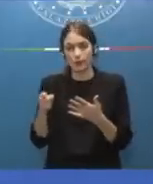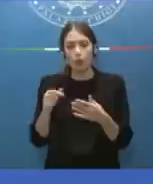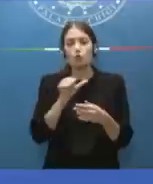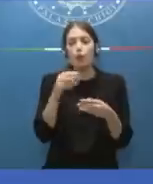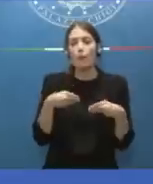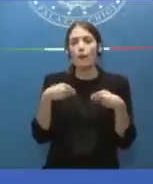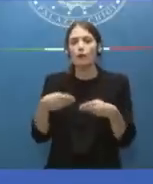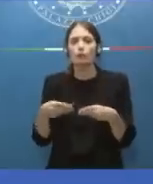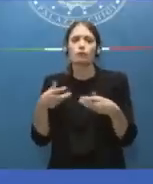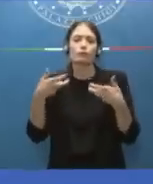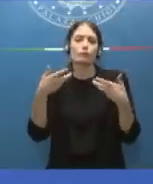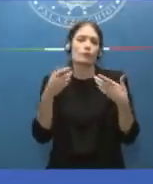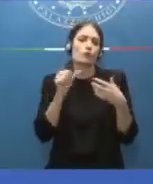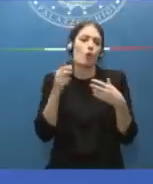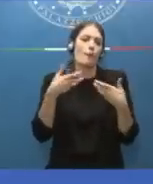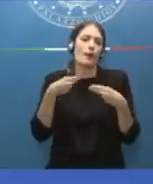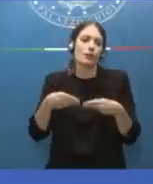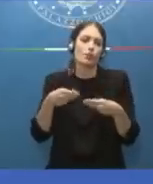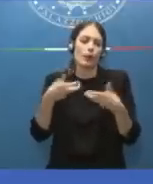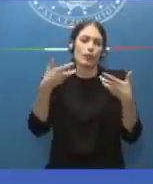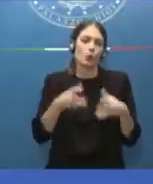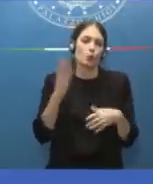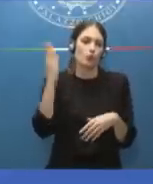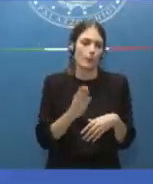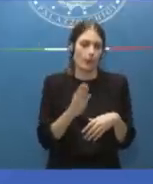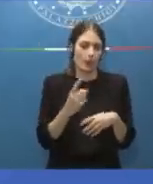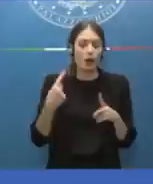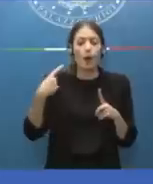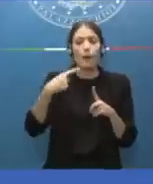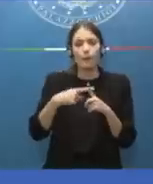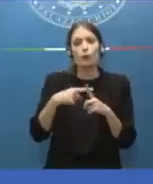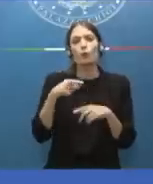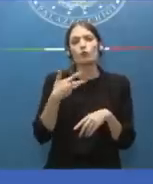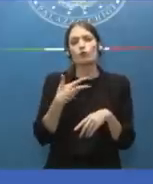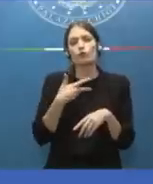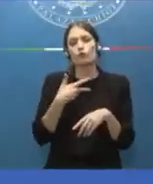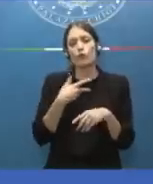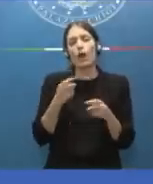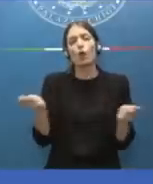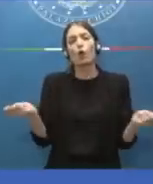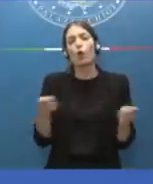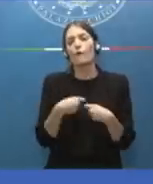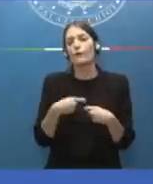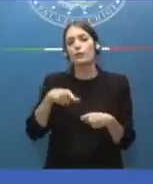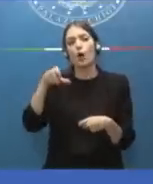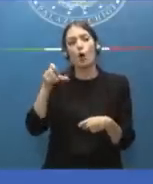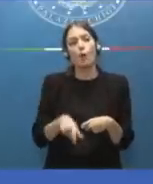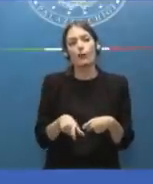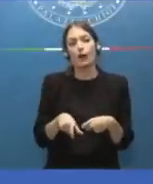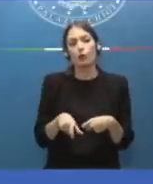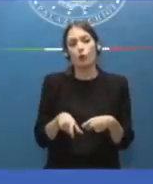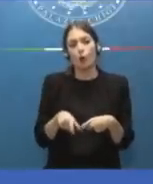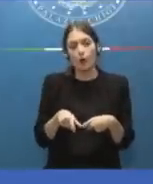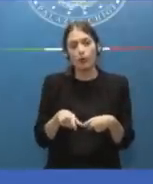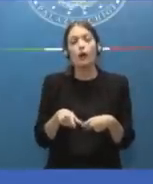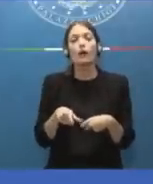prevista, ecco questo noi confidiamo molto sulla efficacia di deterrenza della sanzione accessoria della confisca obbligatoria prevista in questi casi, dei